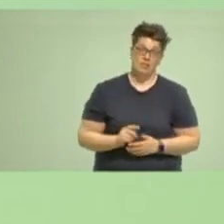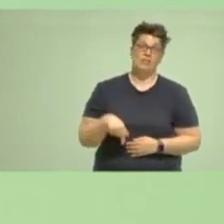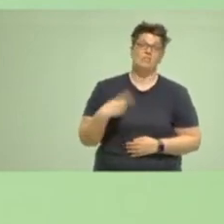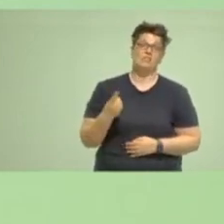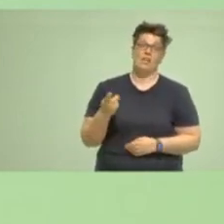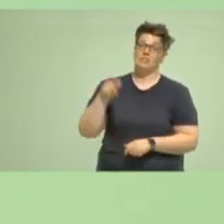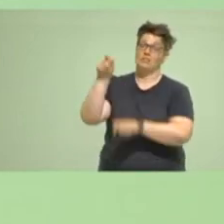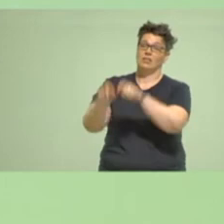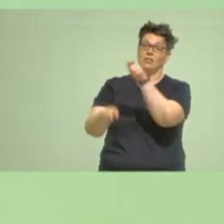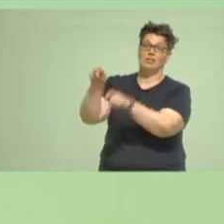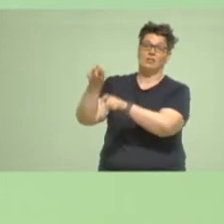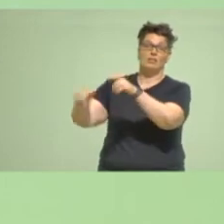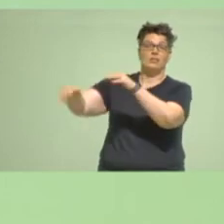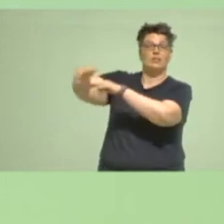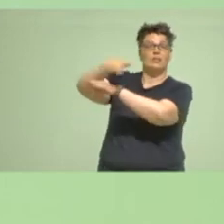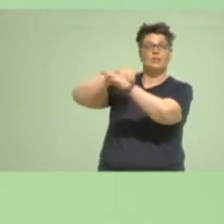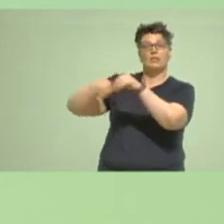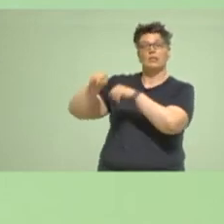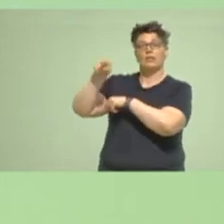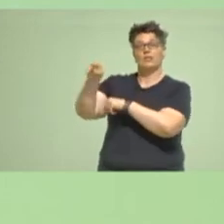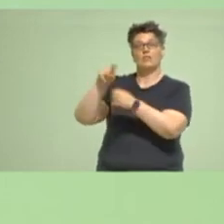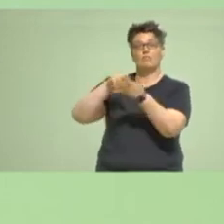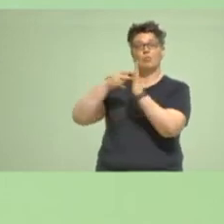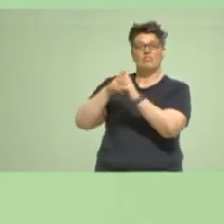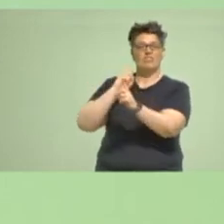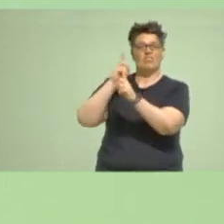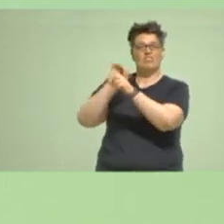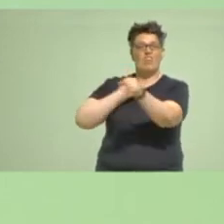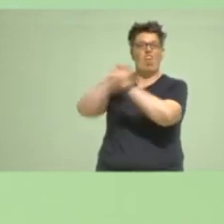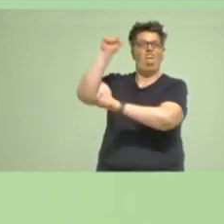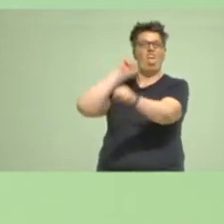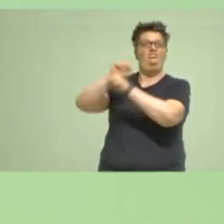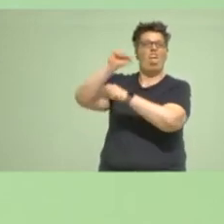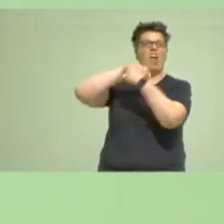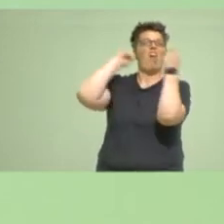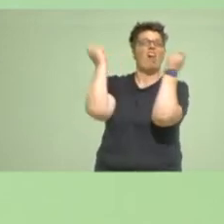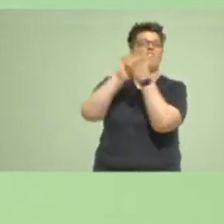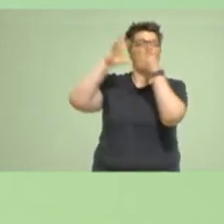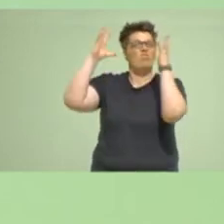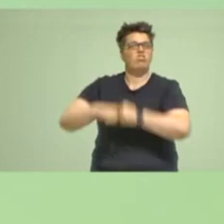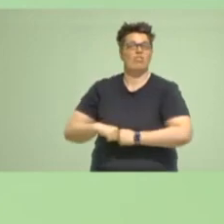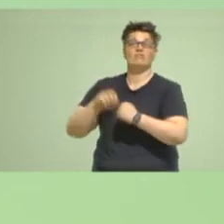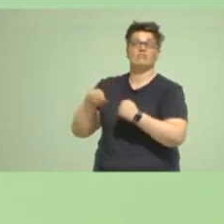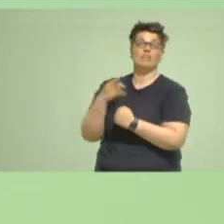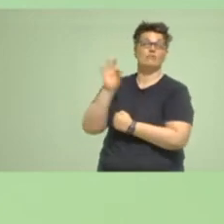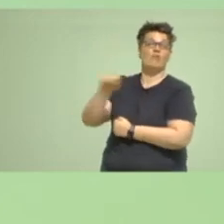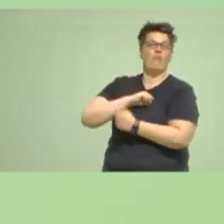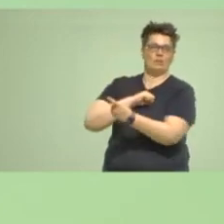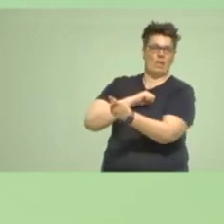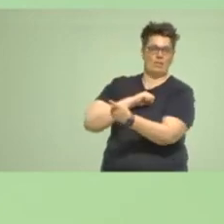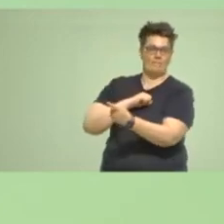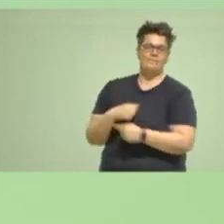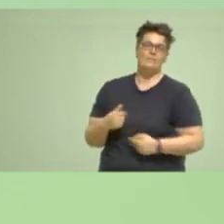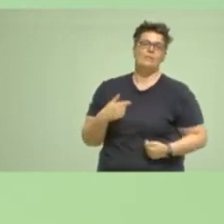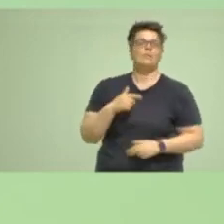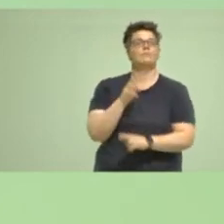den Nährboden, die eigentlich die politische Revolte suchen. Ich habe das große Vertrauen in alle in